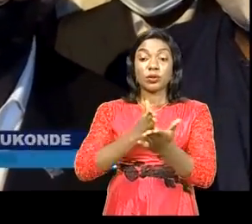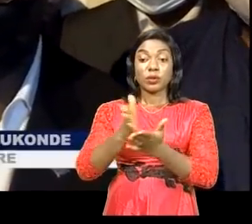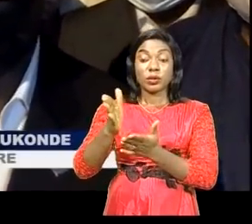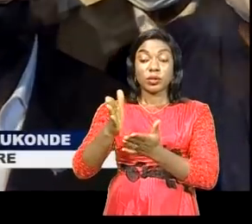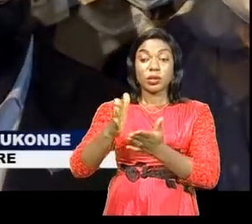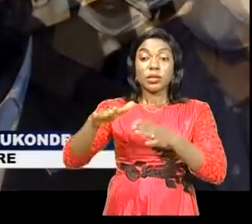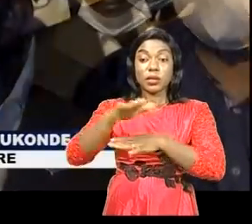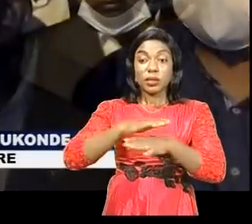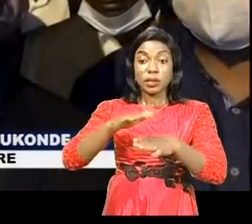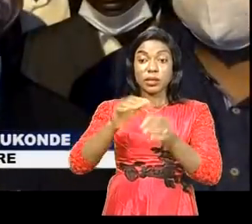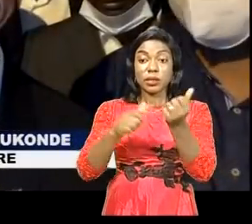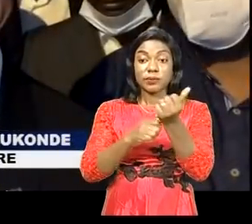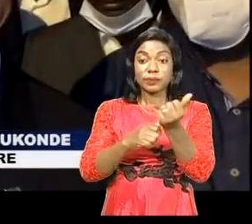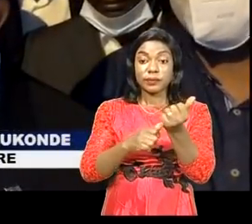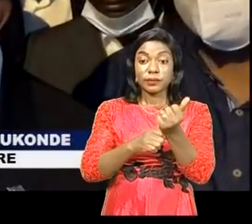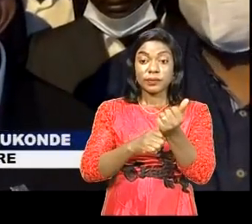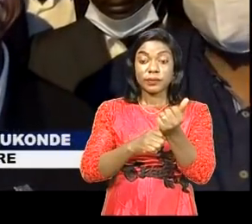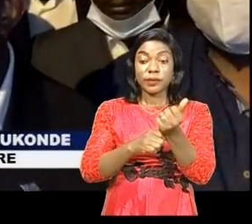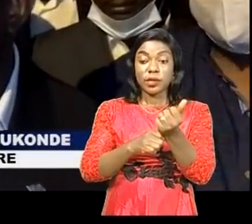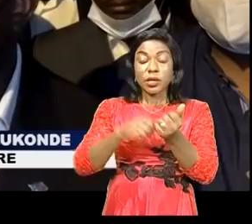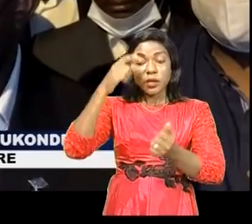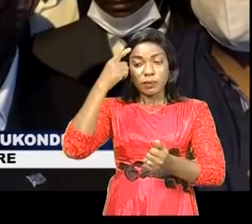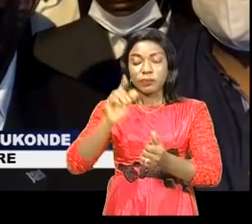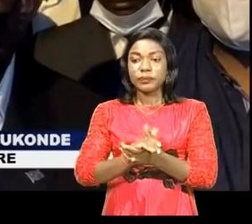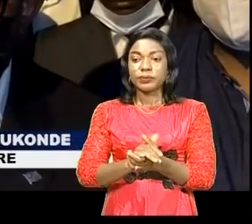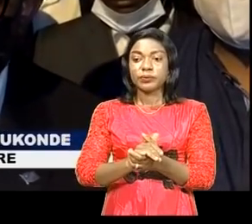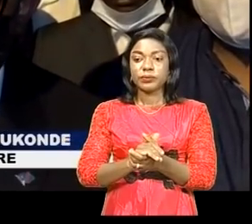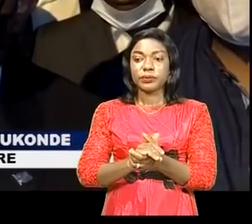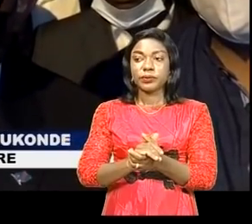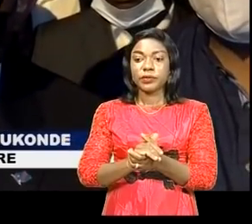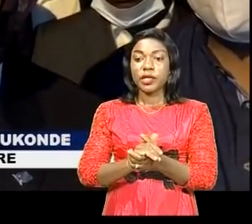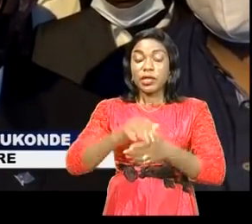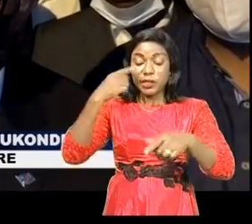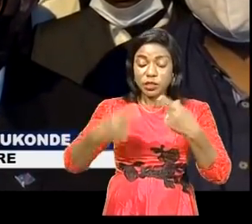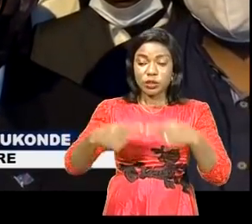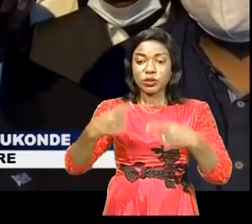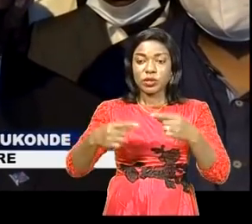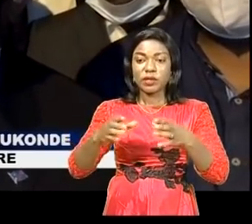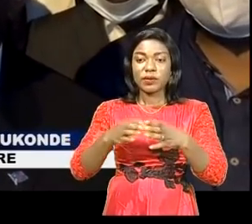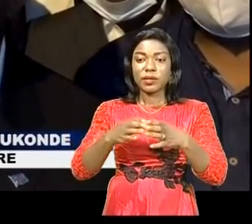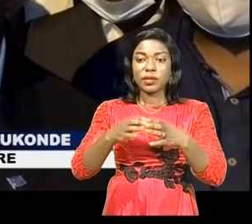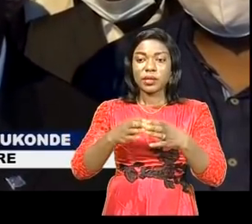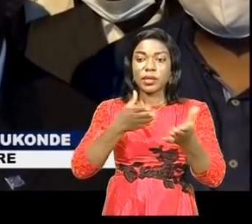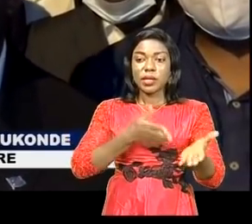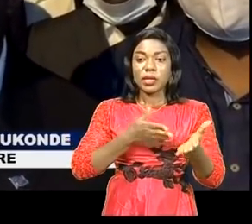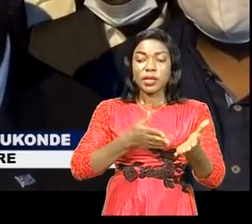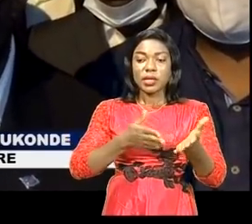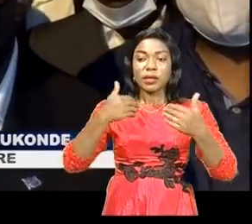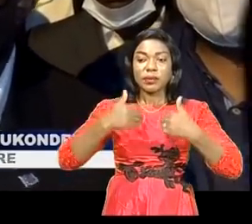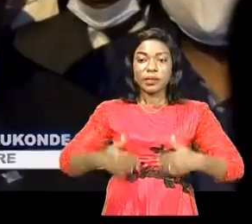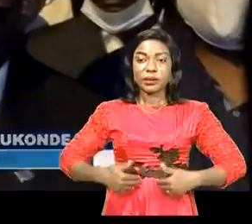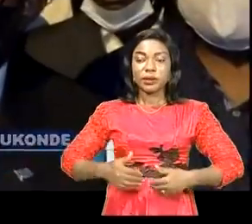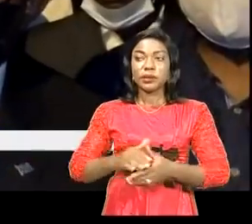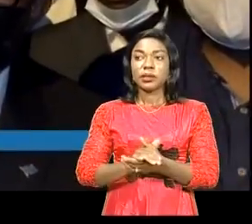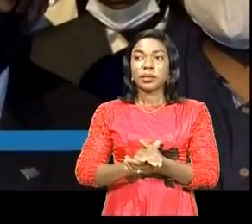du gouvernement. Et nous sommes venus poursuivre les discussions avec les humanitaires quant à la coordination à faire